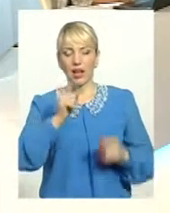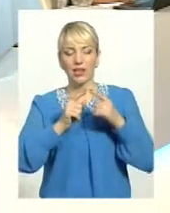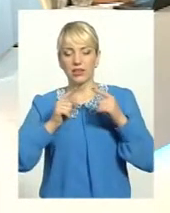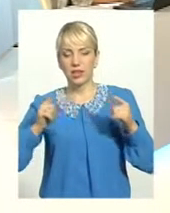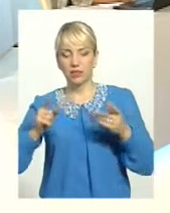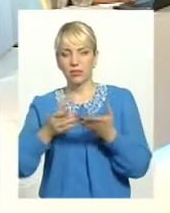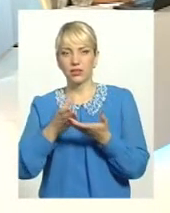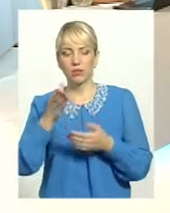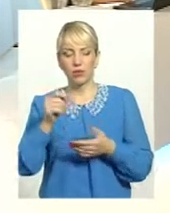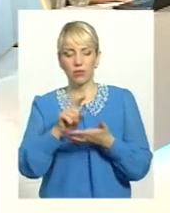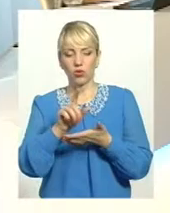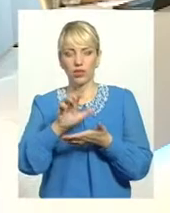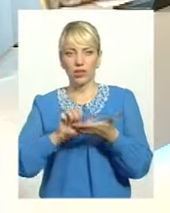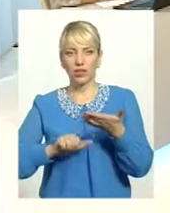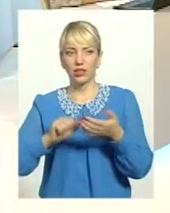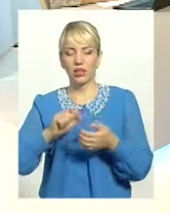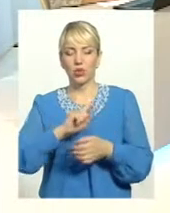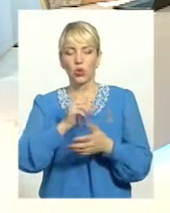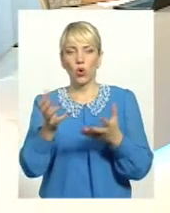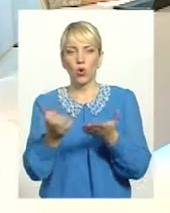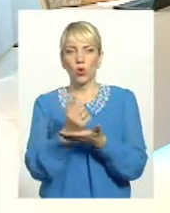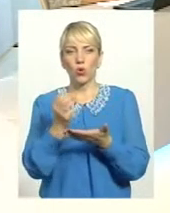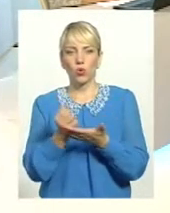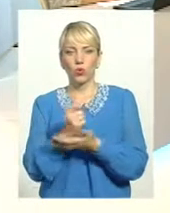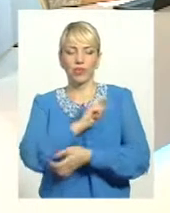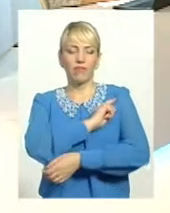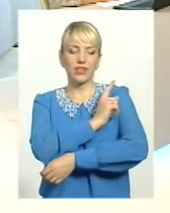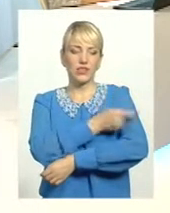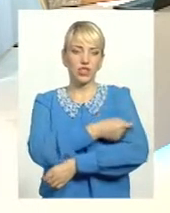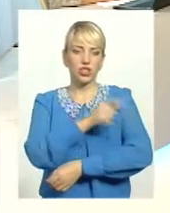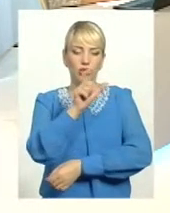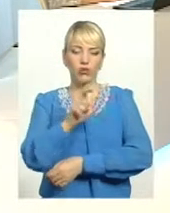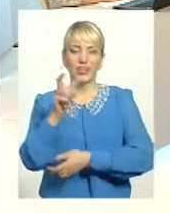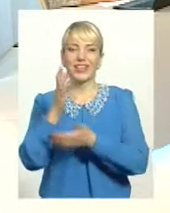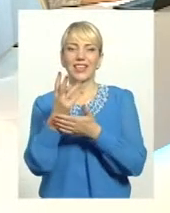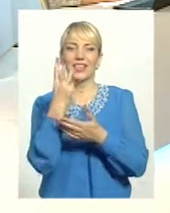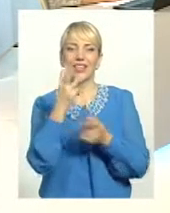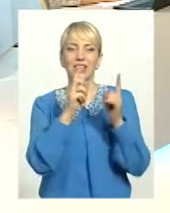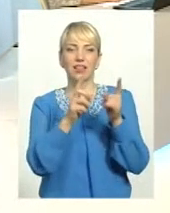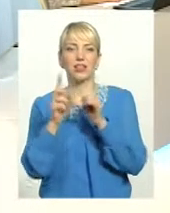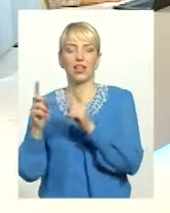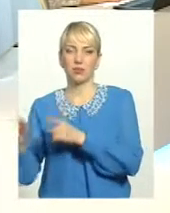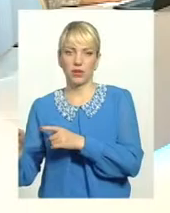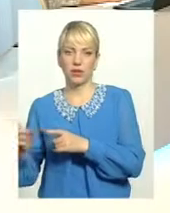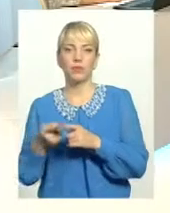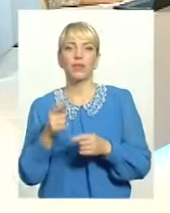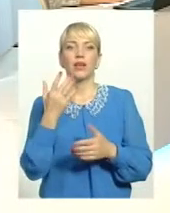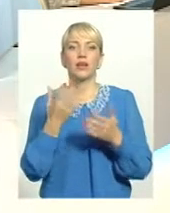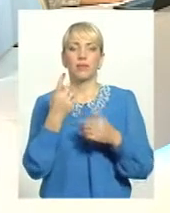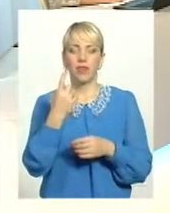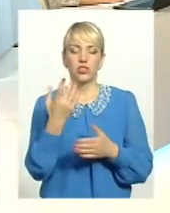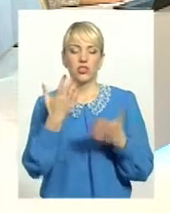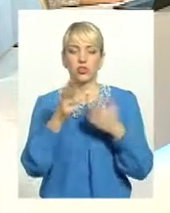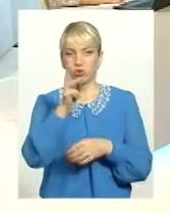сплати податку на доходи фізичних осіб є три різних терміни сплати роботодавцями. Це перше. Якщо заробітна